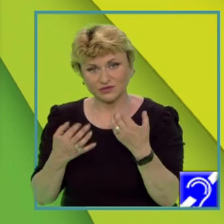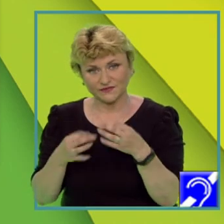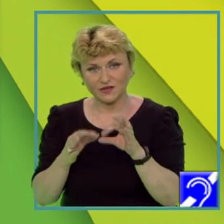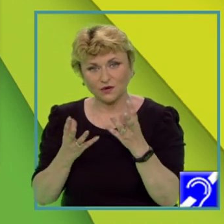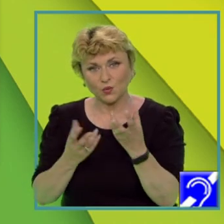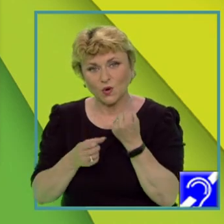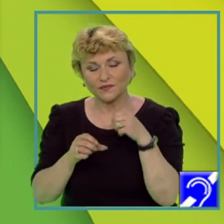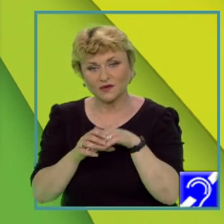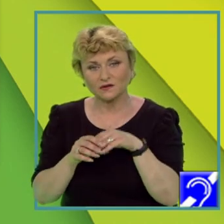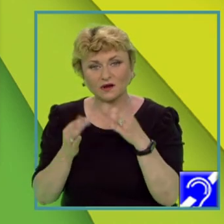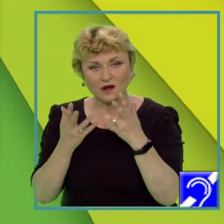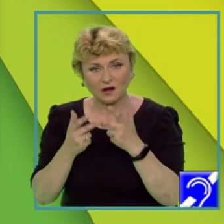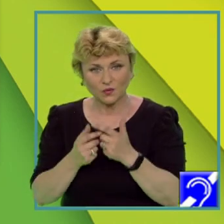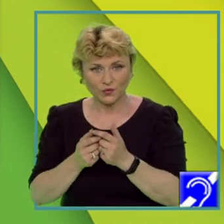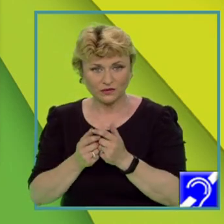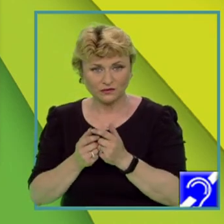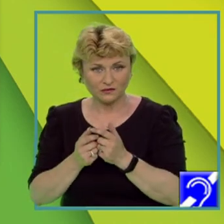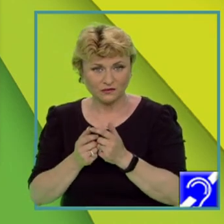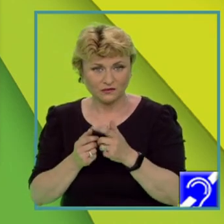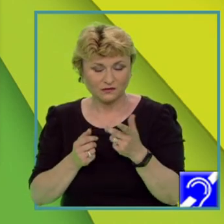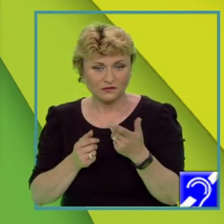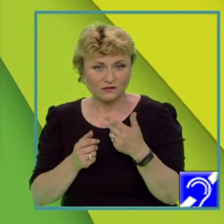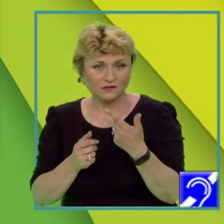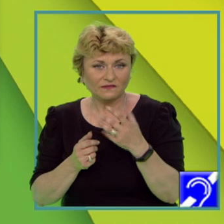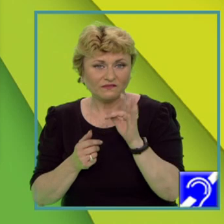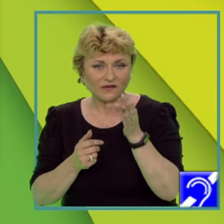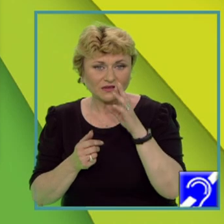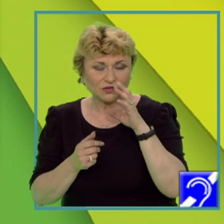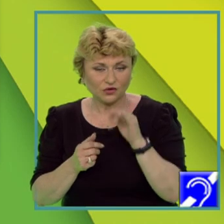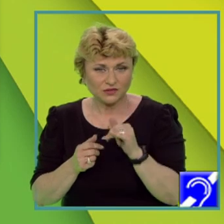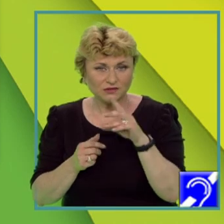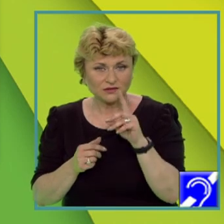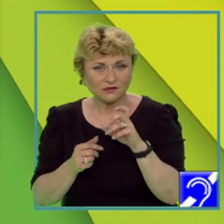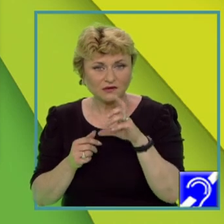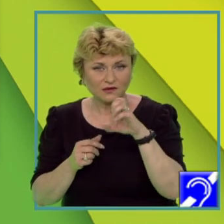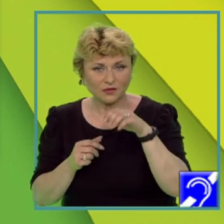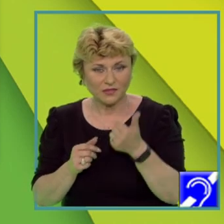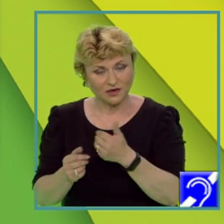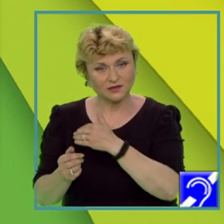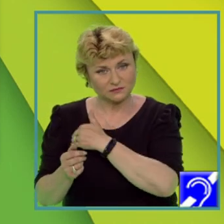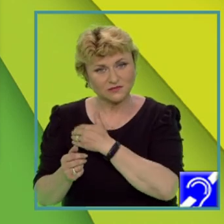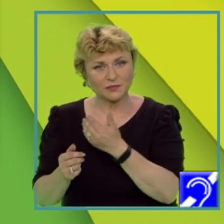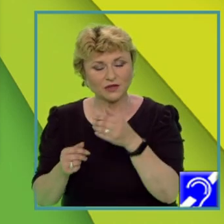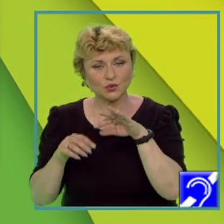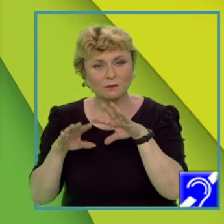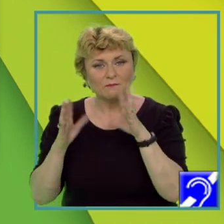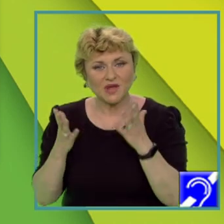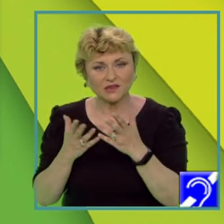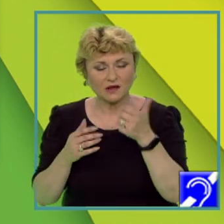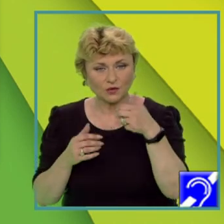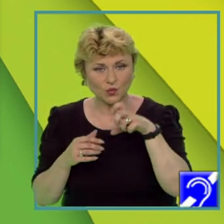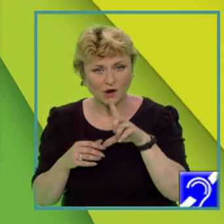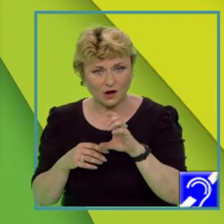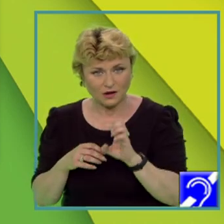deosebiti și asemănări. Respectiv, factori genetici, tip de climă, temperaturi medii anuale sau temperaturi